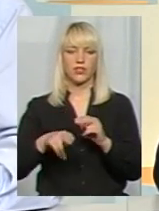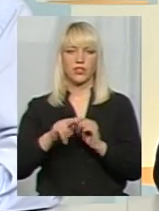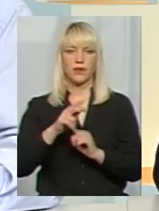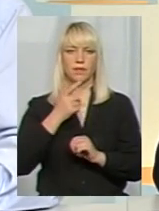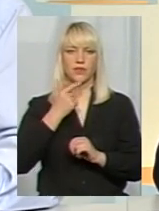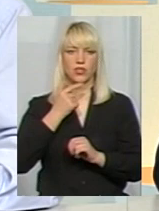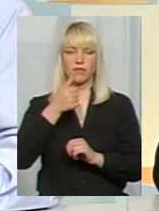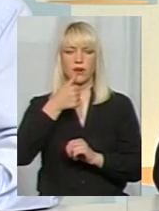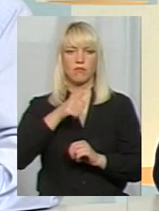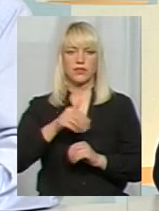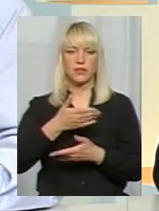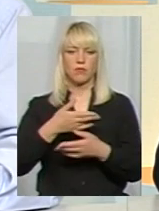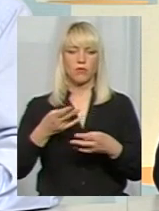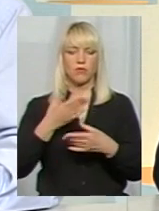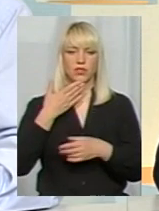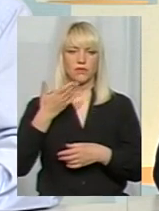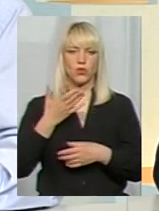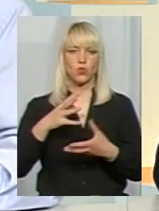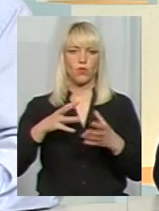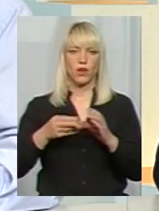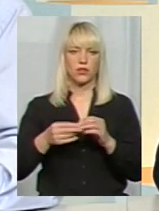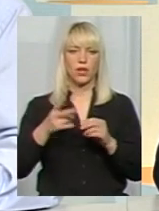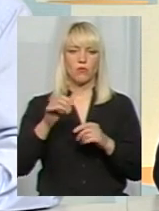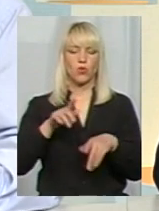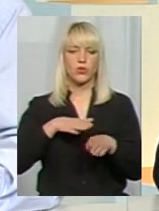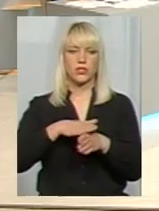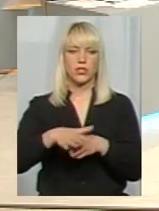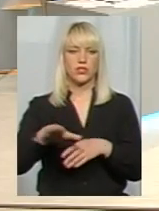маємо прозвітувати про дійсно всіх перевірок.